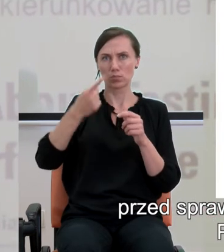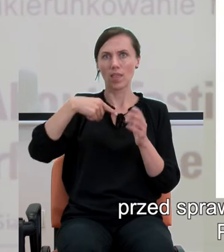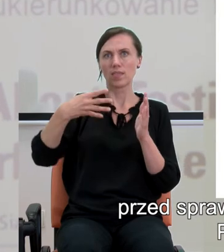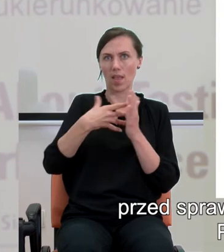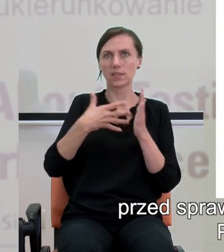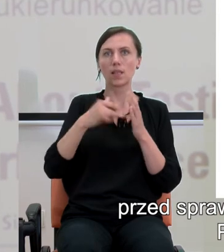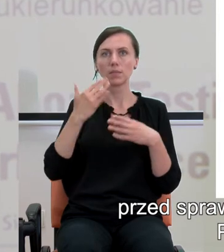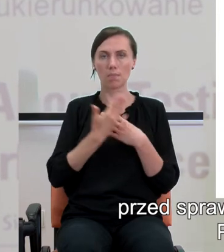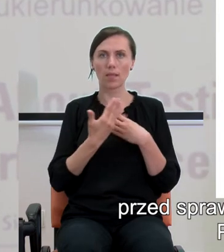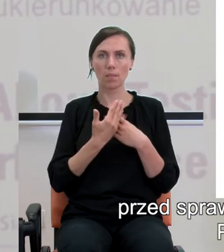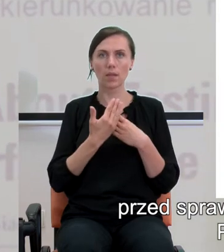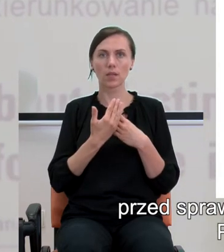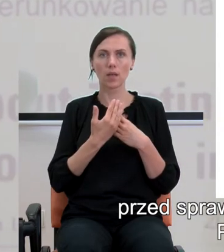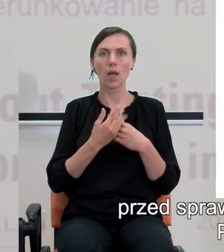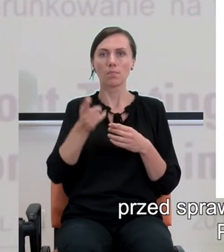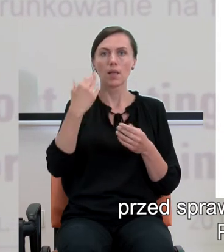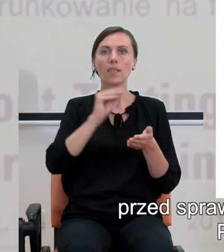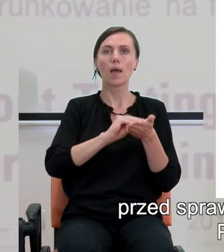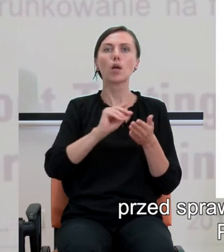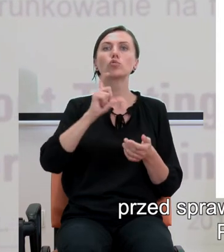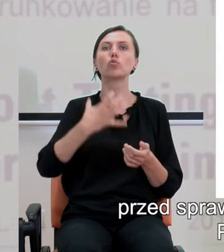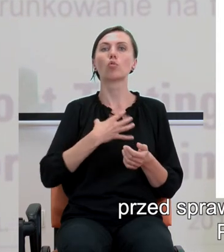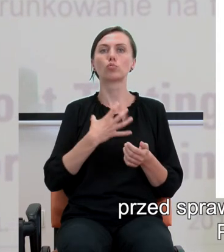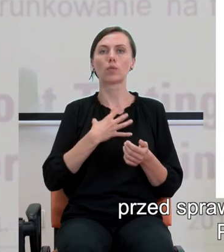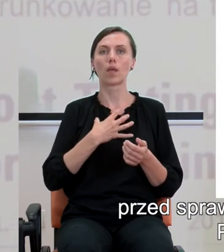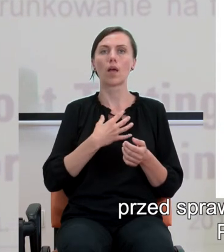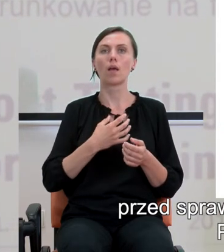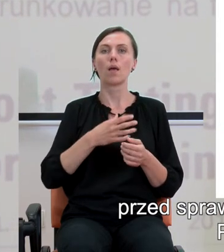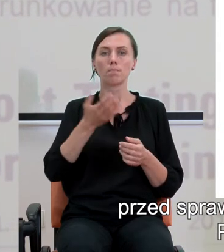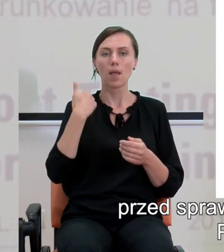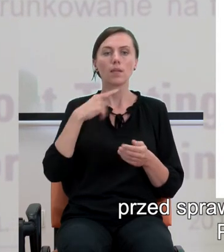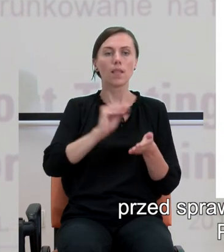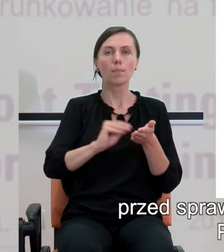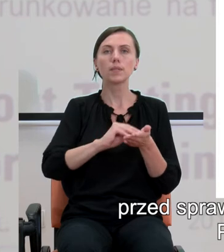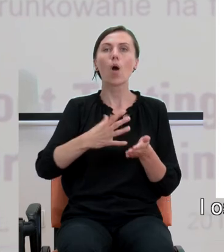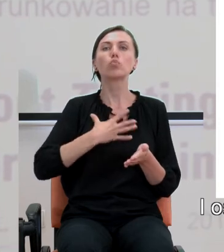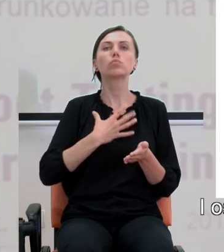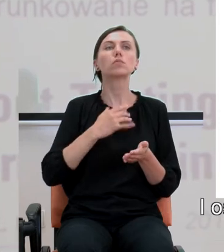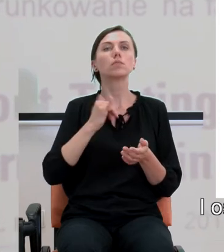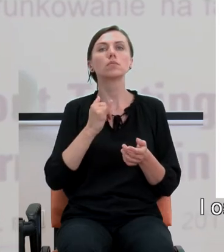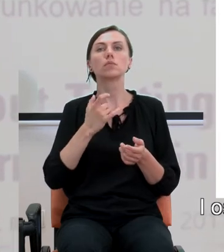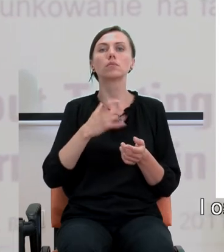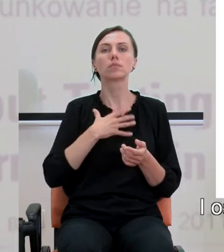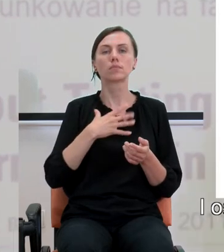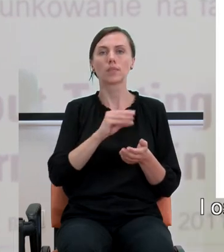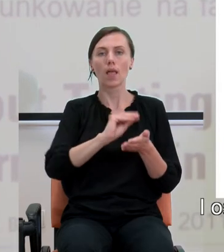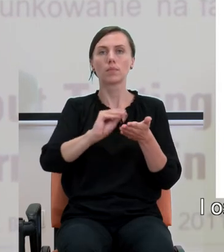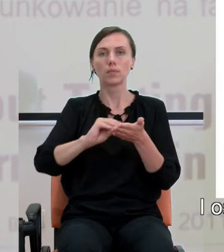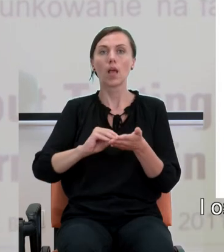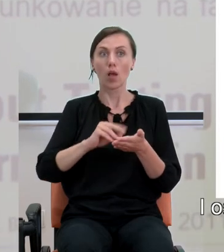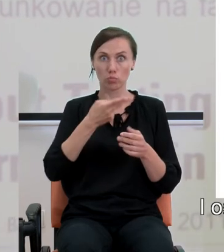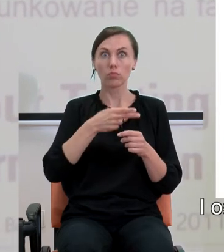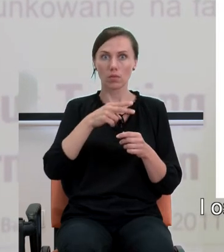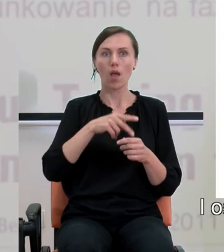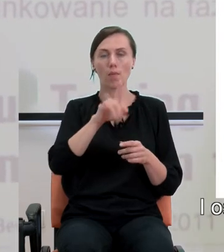z matematyki mieli napisać, co czują, po prostu mieli opisać swoje uczucia, osiągali lepsze